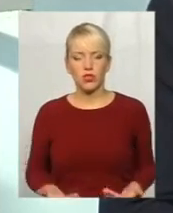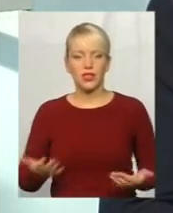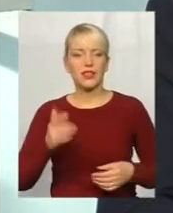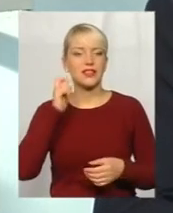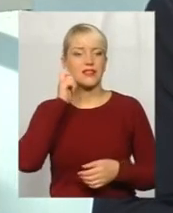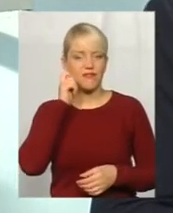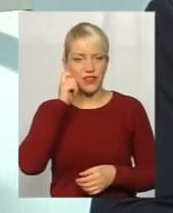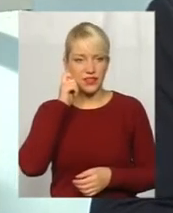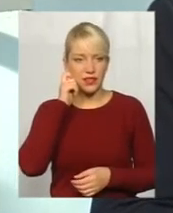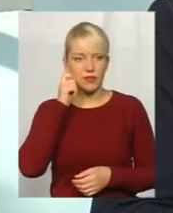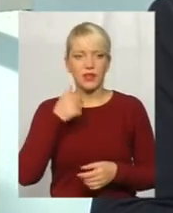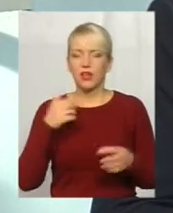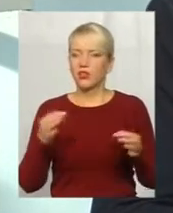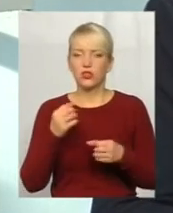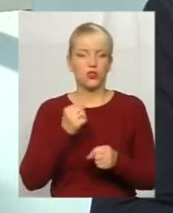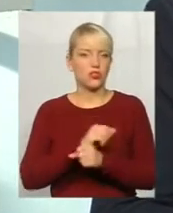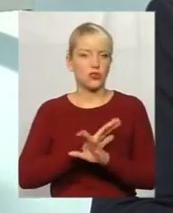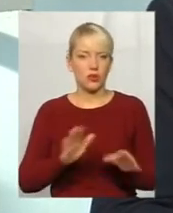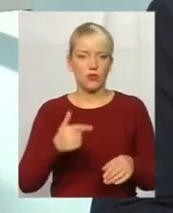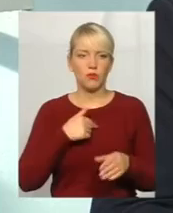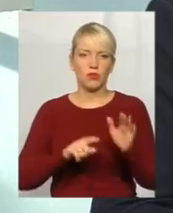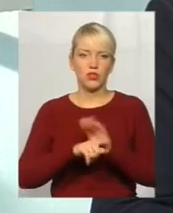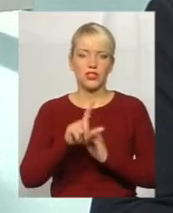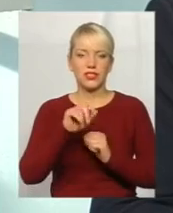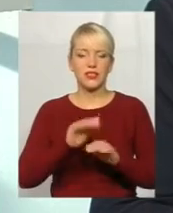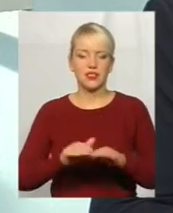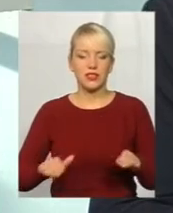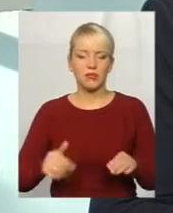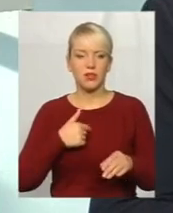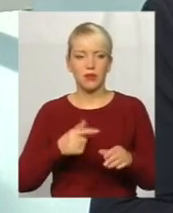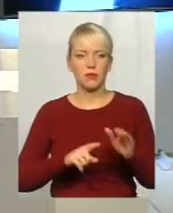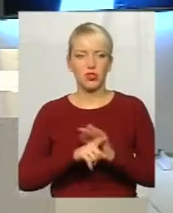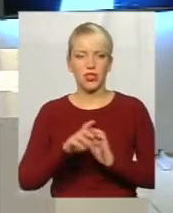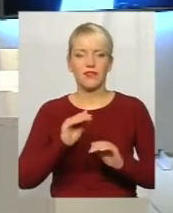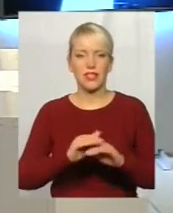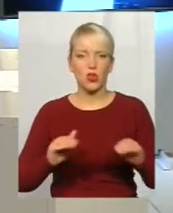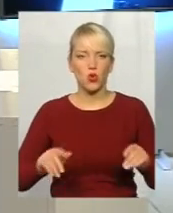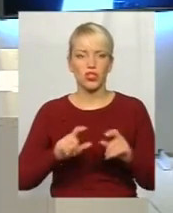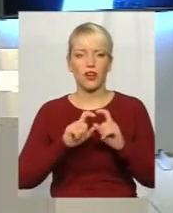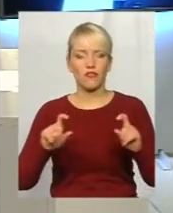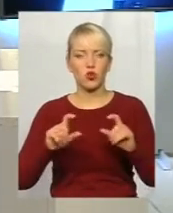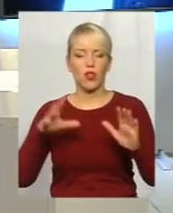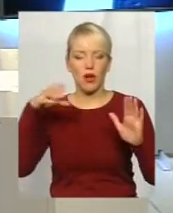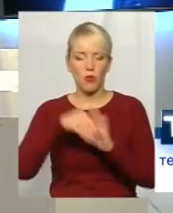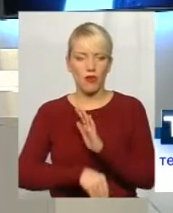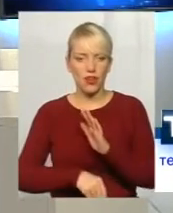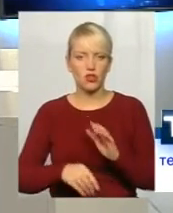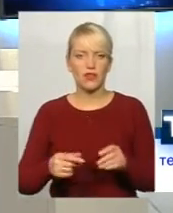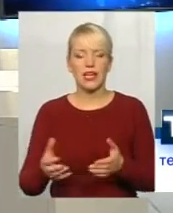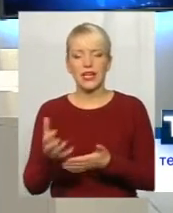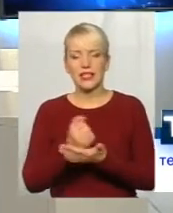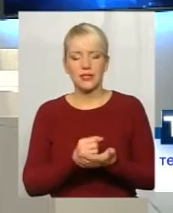там, я нічого не зробив. І ми почали з дітьми. І ми розпочали в садочках, школах впроваджувати збір